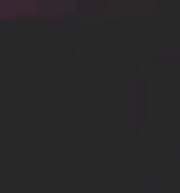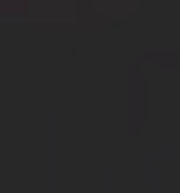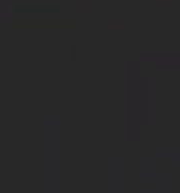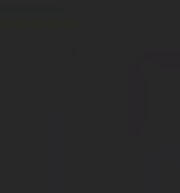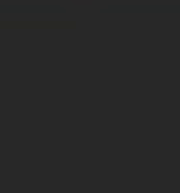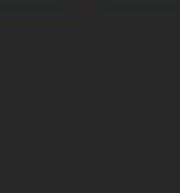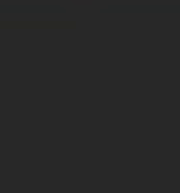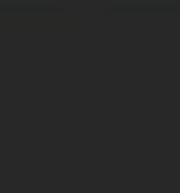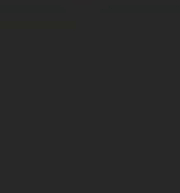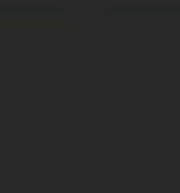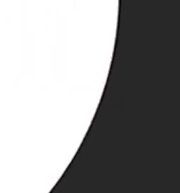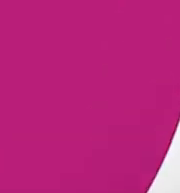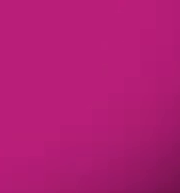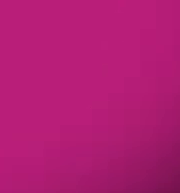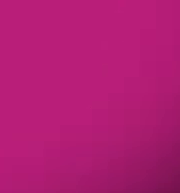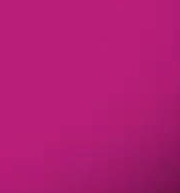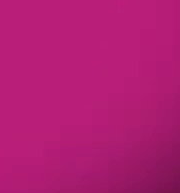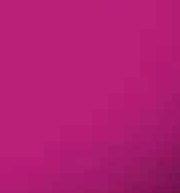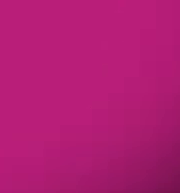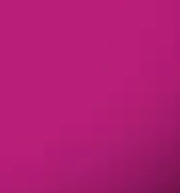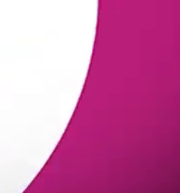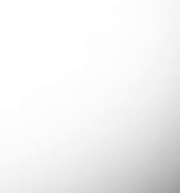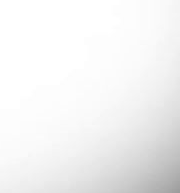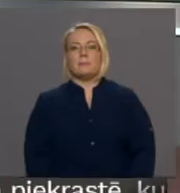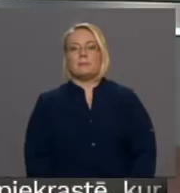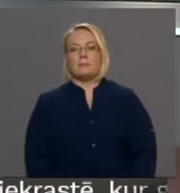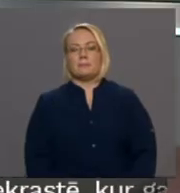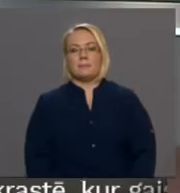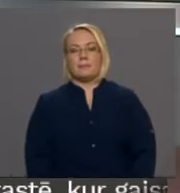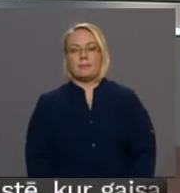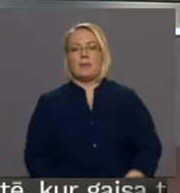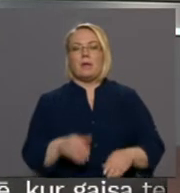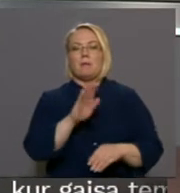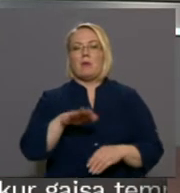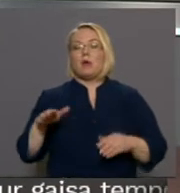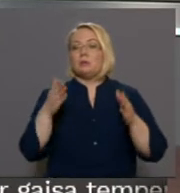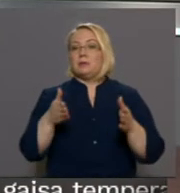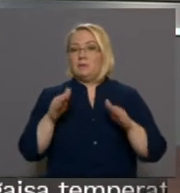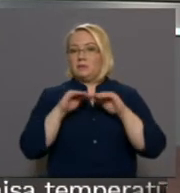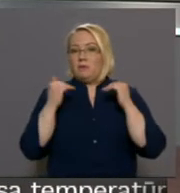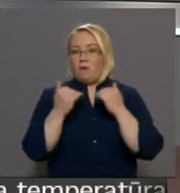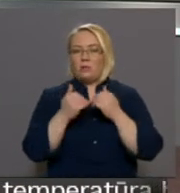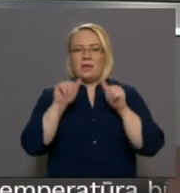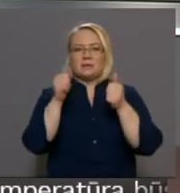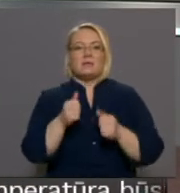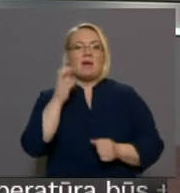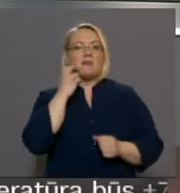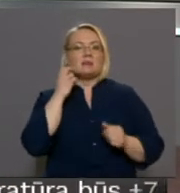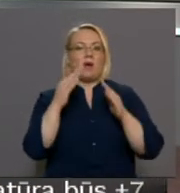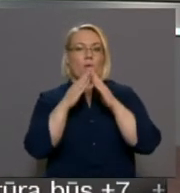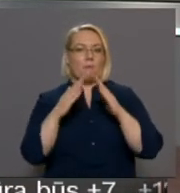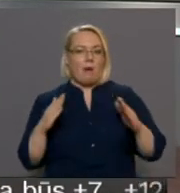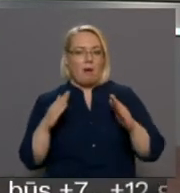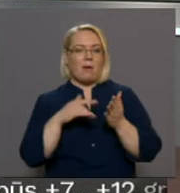Re! Viss ēters ir te! Bērnu slimnīcas fonda izveidotajai vecāku mājai